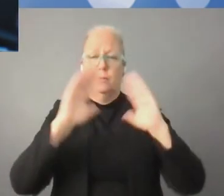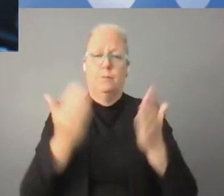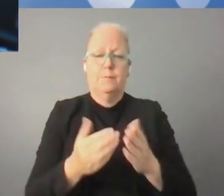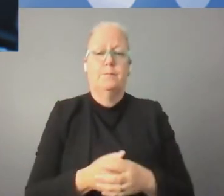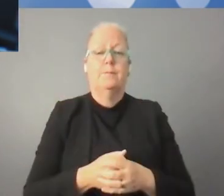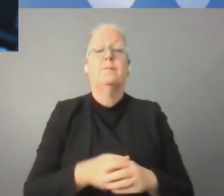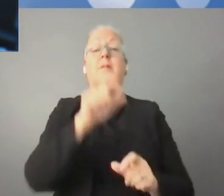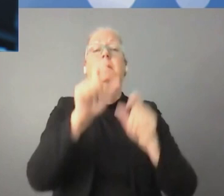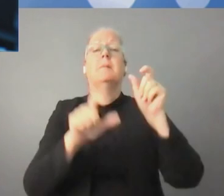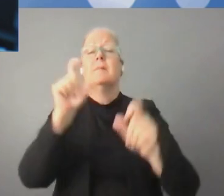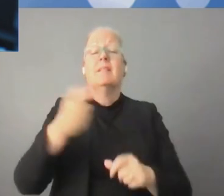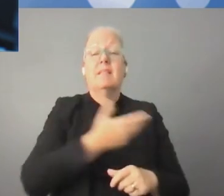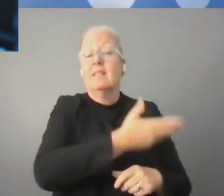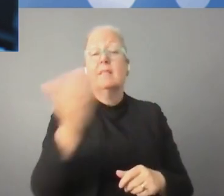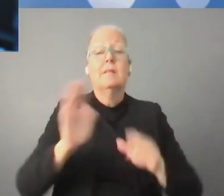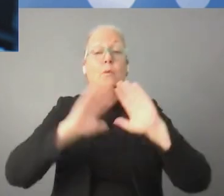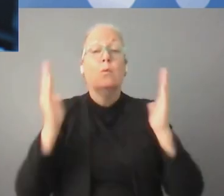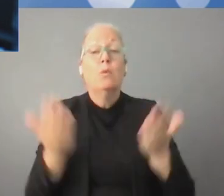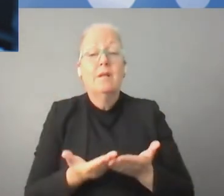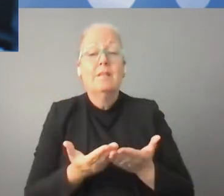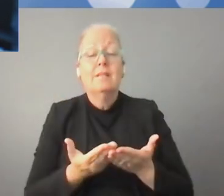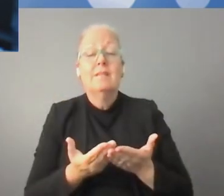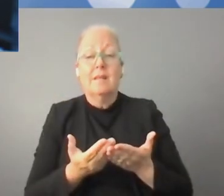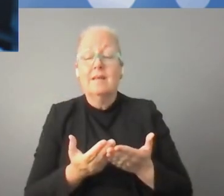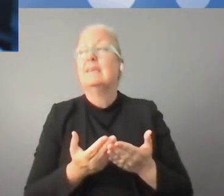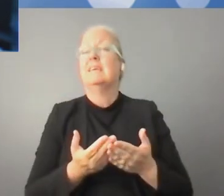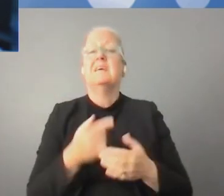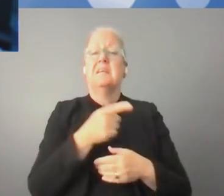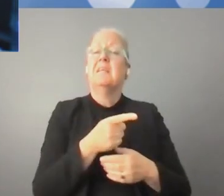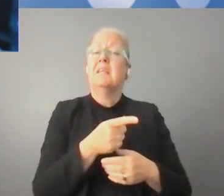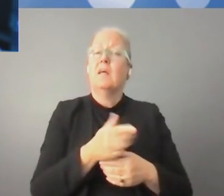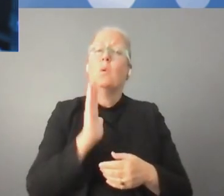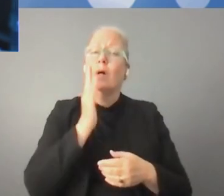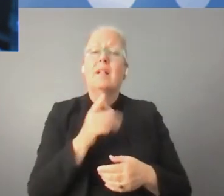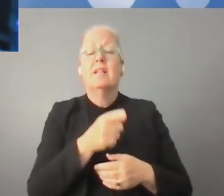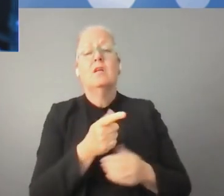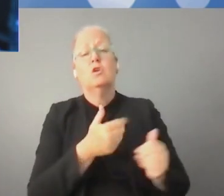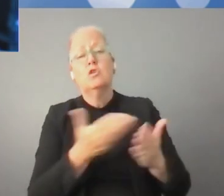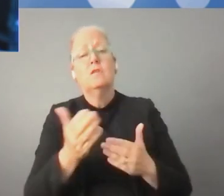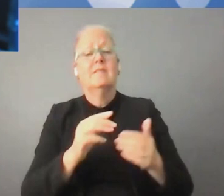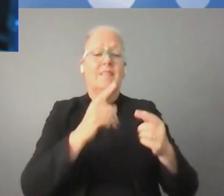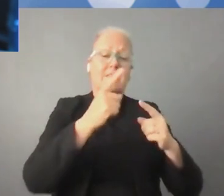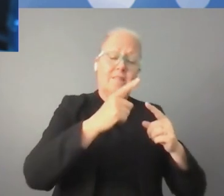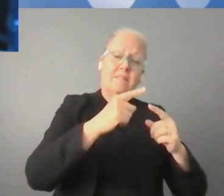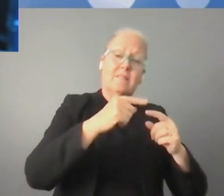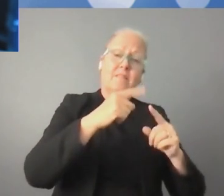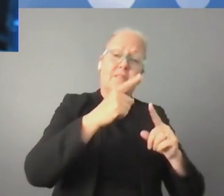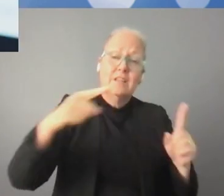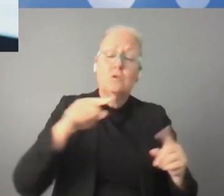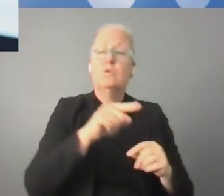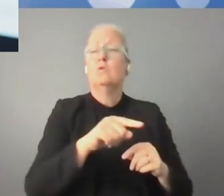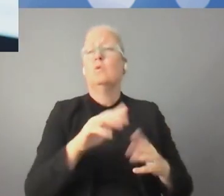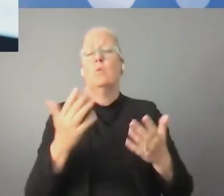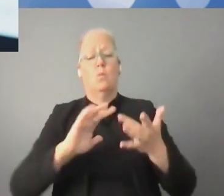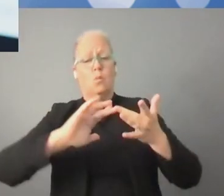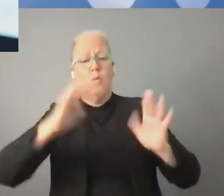الرقمية. ولها تأثير كبير على تحول الاقتصاد الرقمي. الناس في العالم أصبحوا